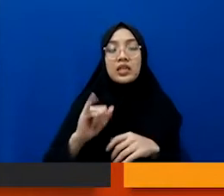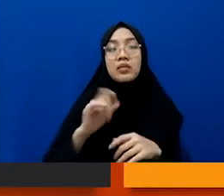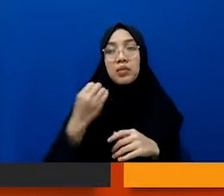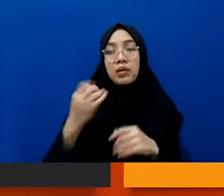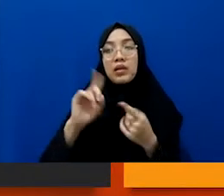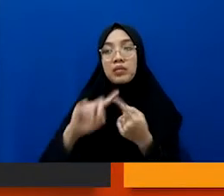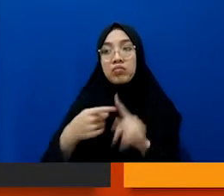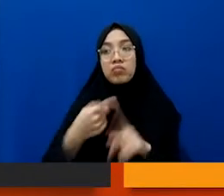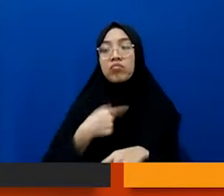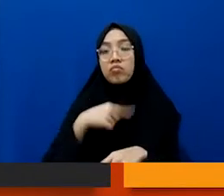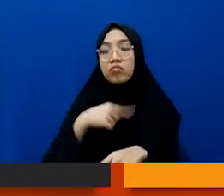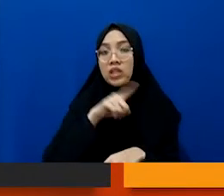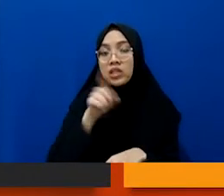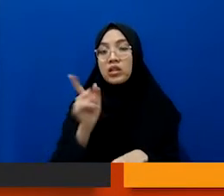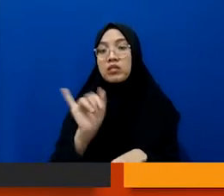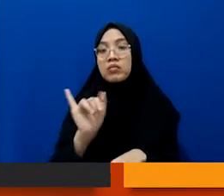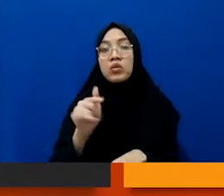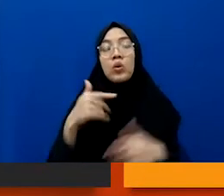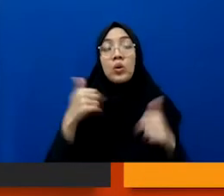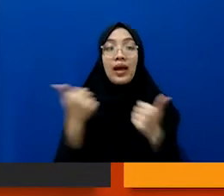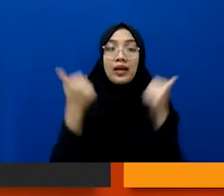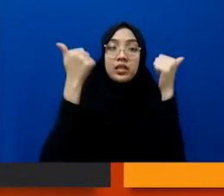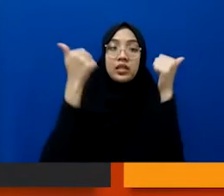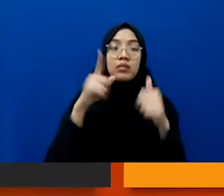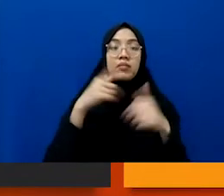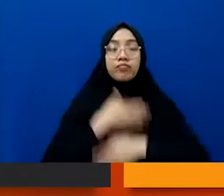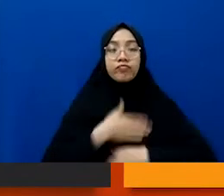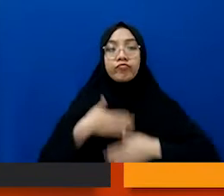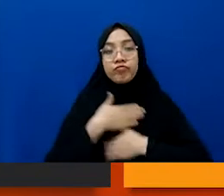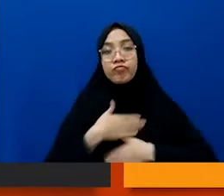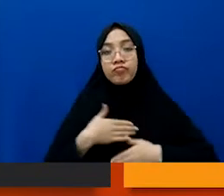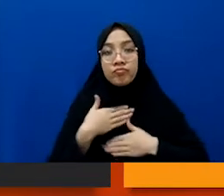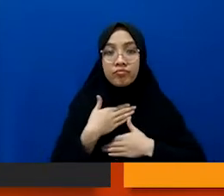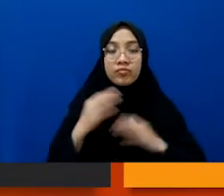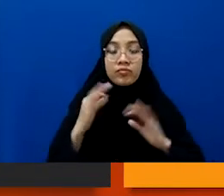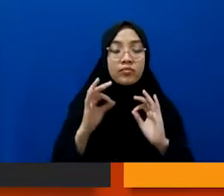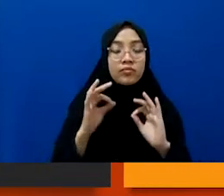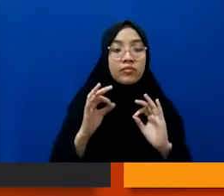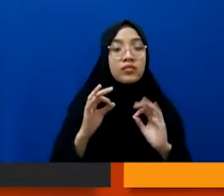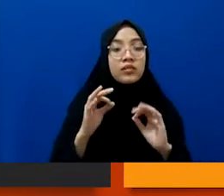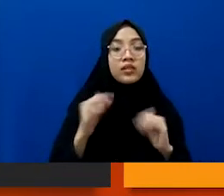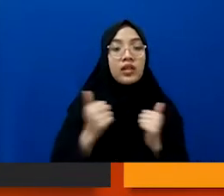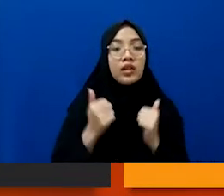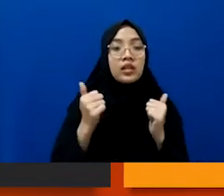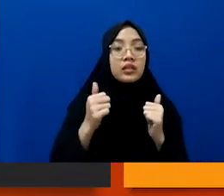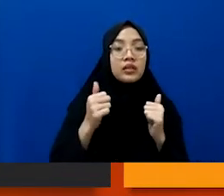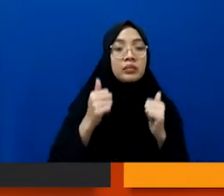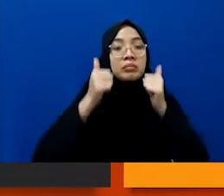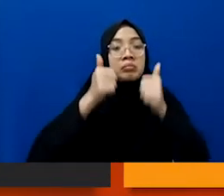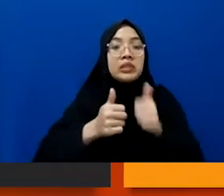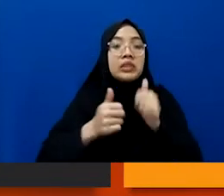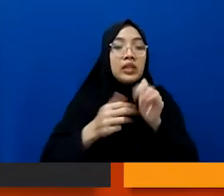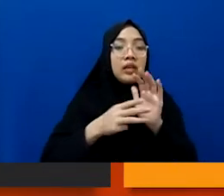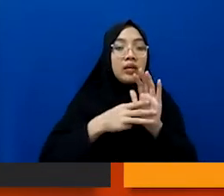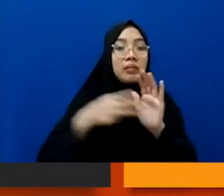mereka bilang asik karena bisa menyamar. Asik karena bisa menyamar. Memang